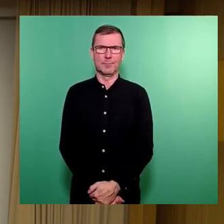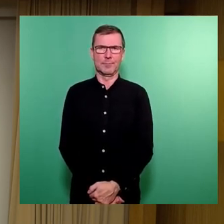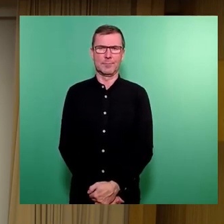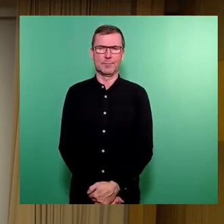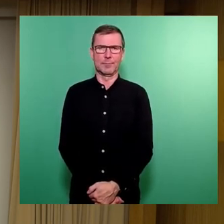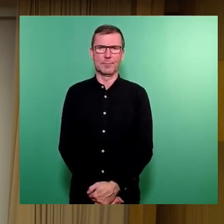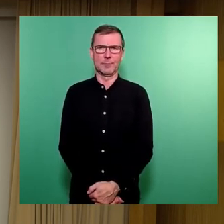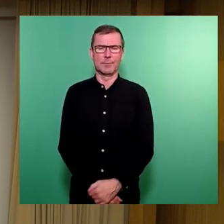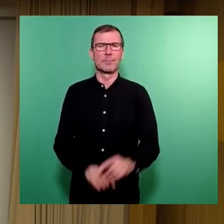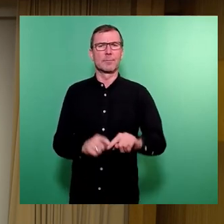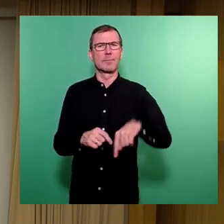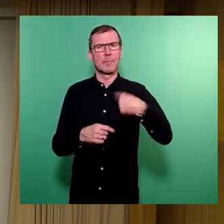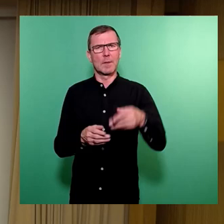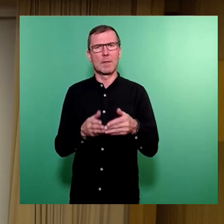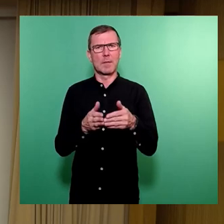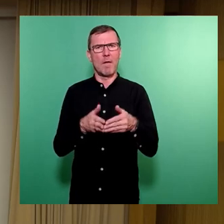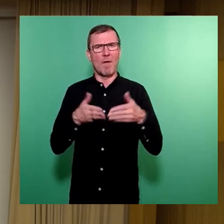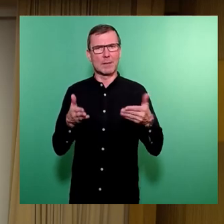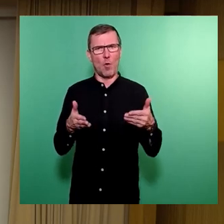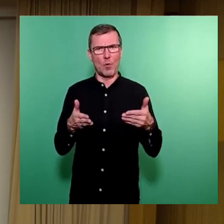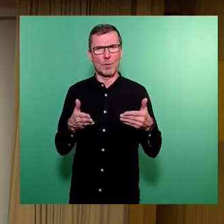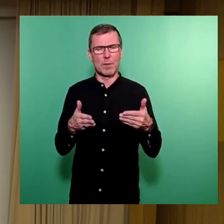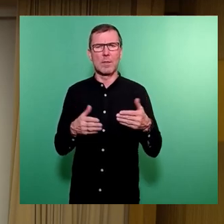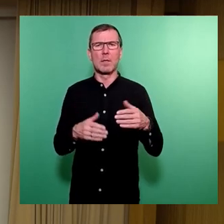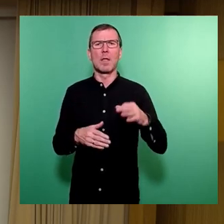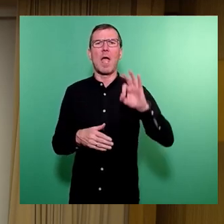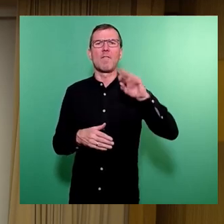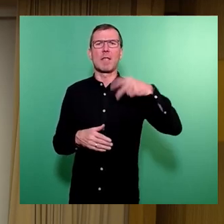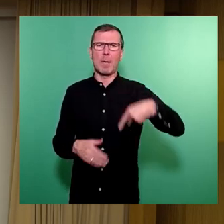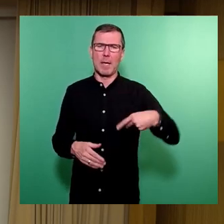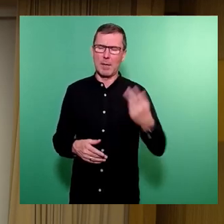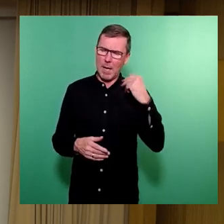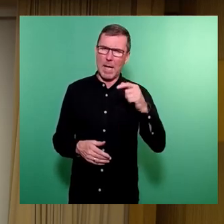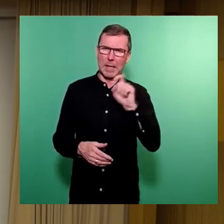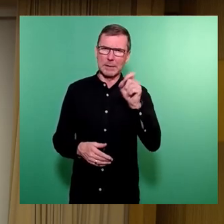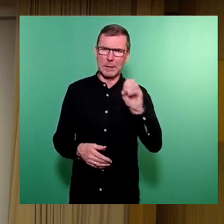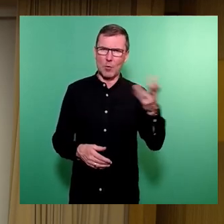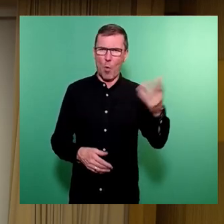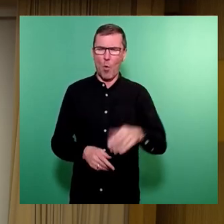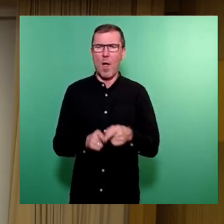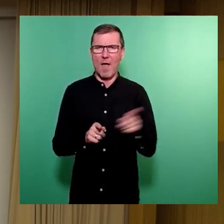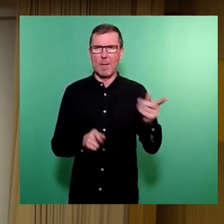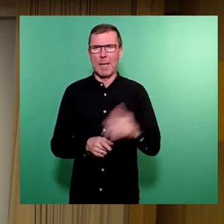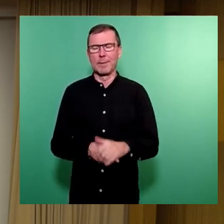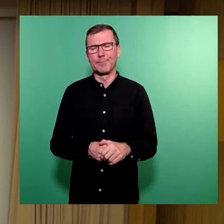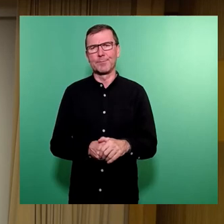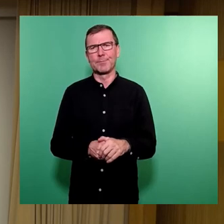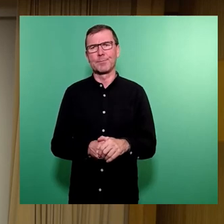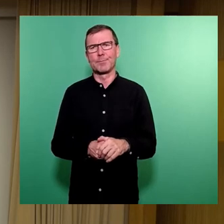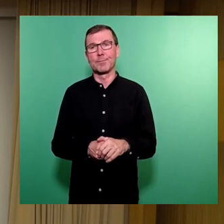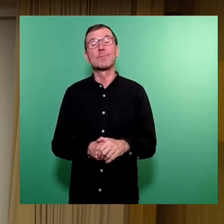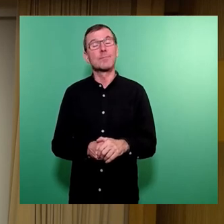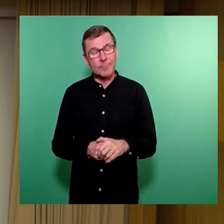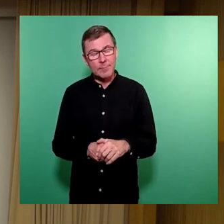Als nächste Fraktion ist die FDP in der Reihe. Herr Zastrow, bitte. Ja, Herr Oberbürgermeister, im